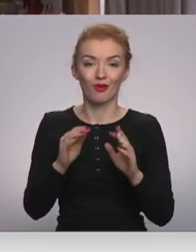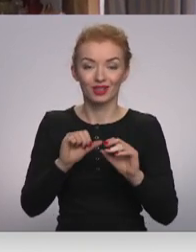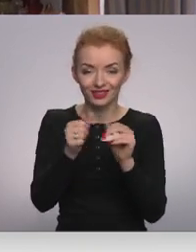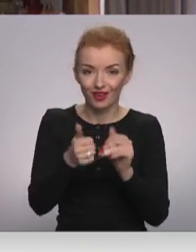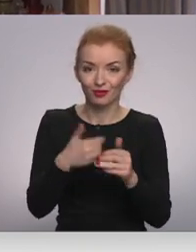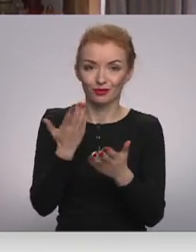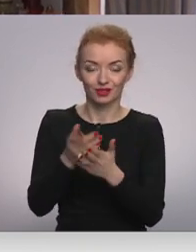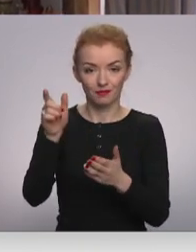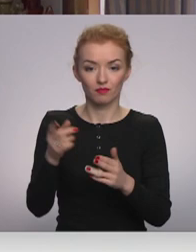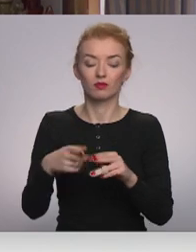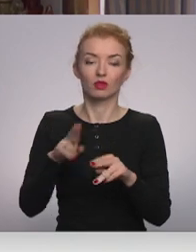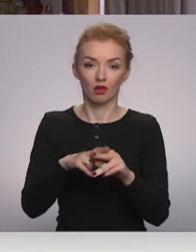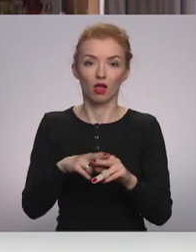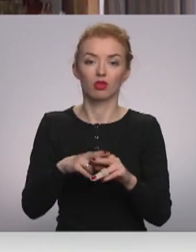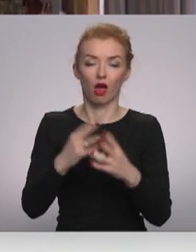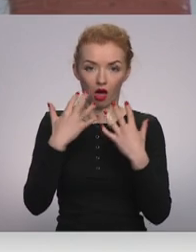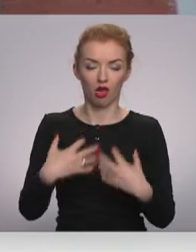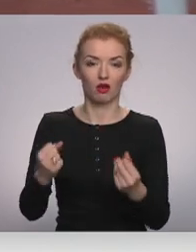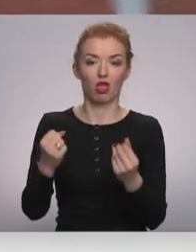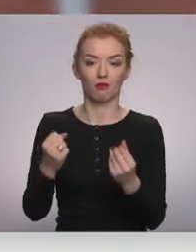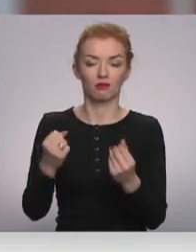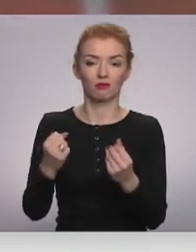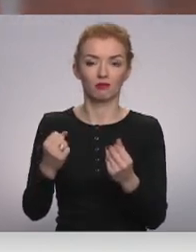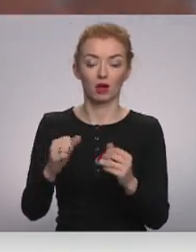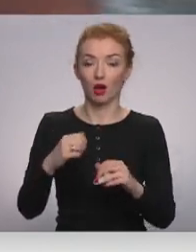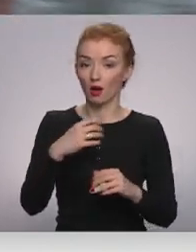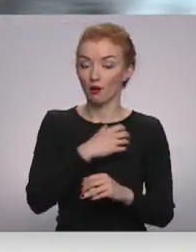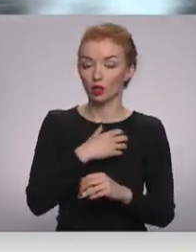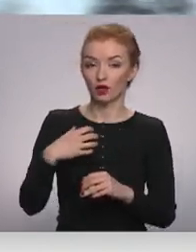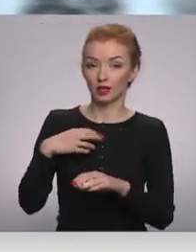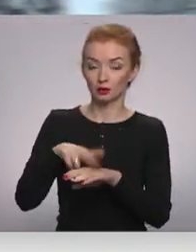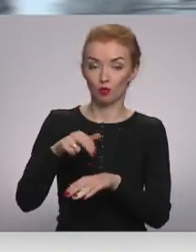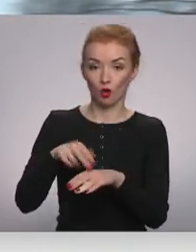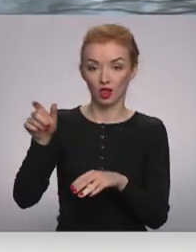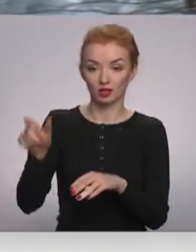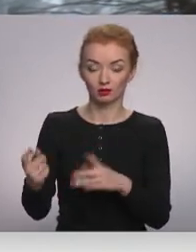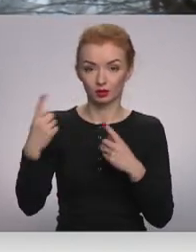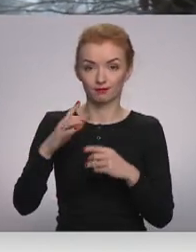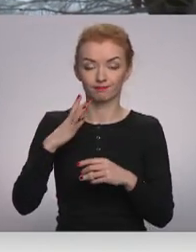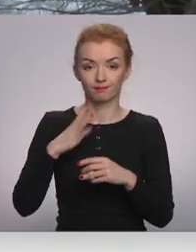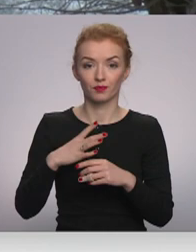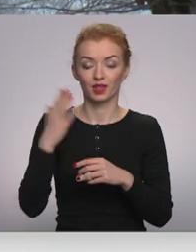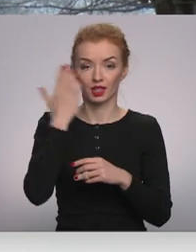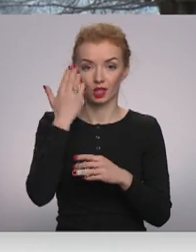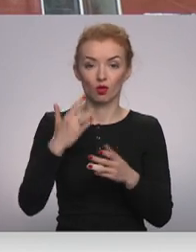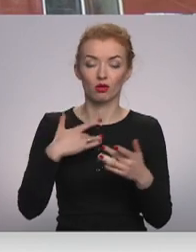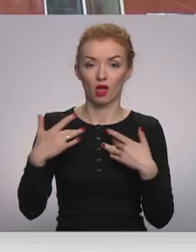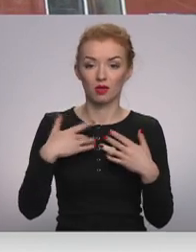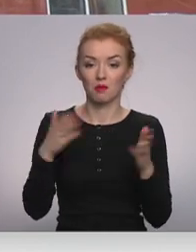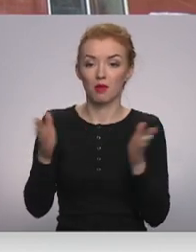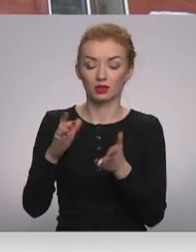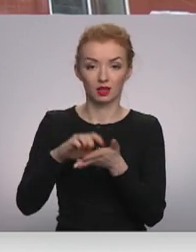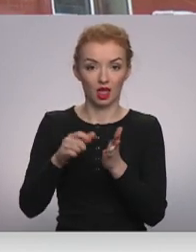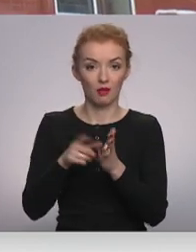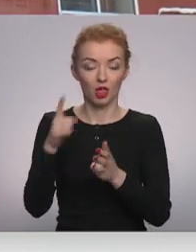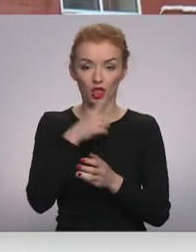tad mums vēl grib tās staupas atņemt. To, pašvaldības pocistiem, kur tagad mitinās vienā no kinoteātru mazajām taupām,